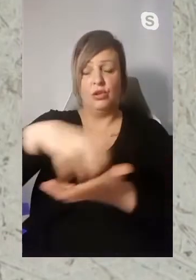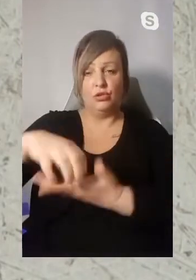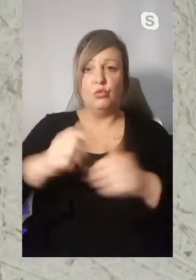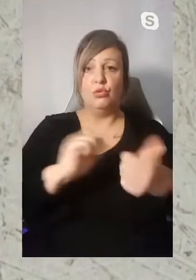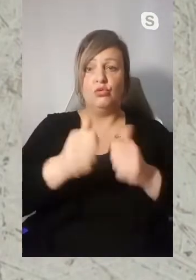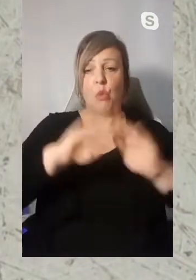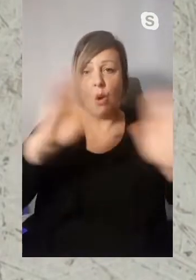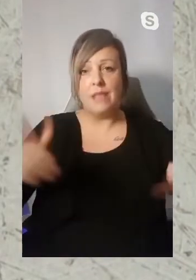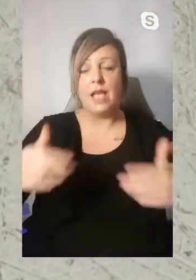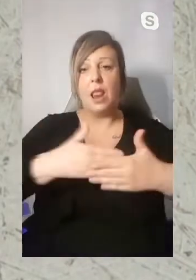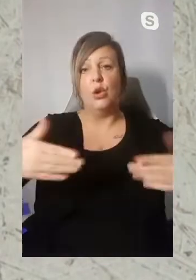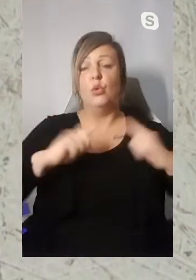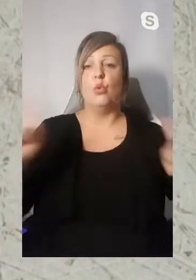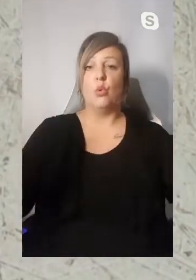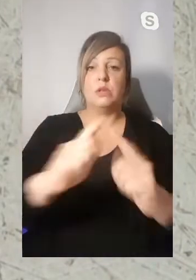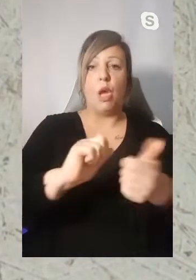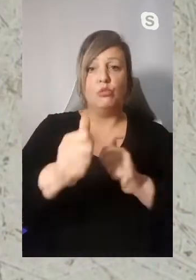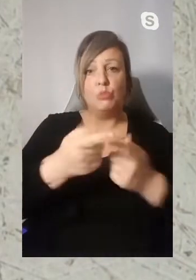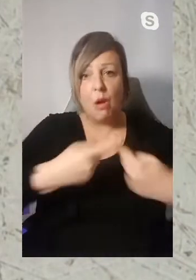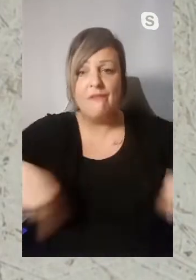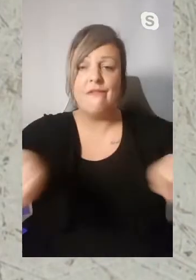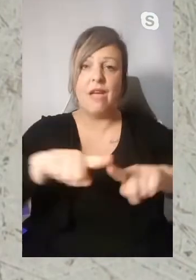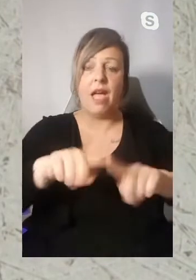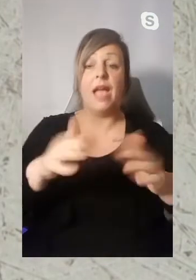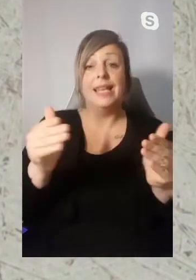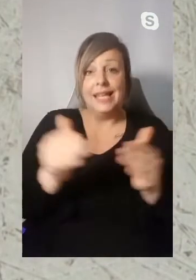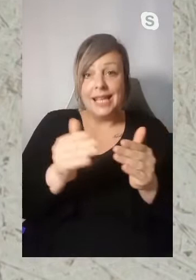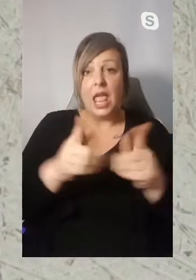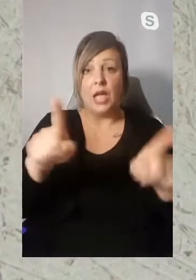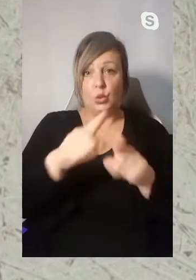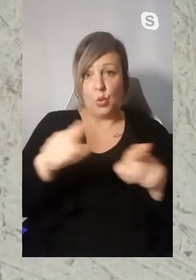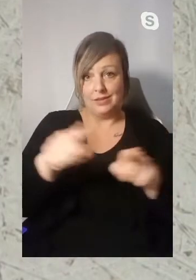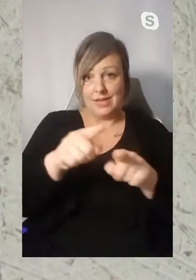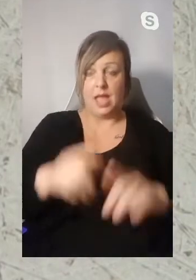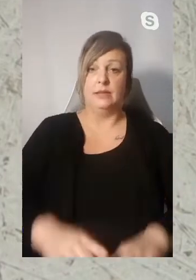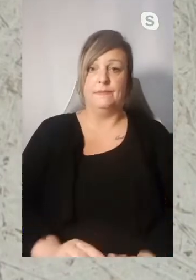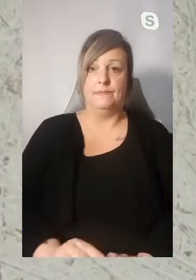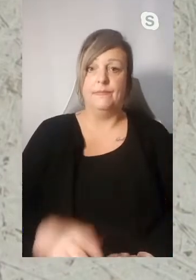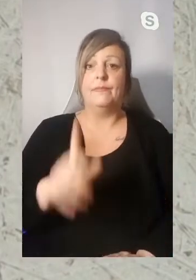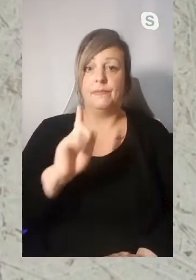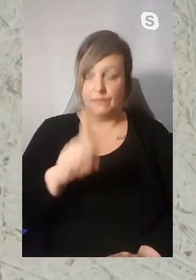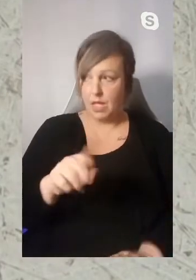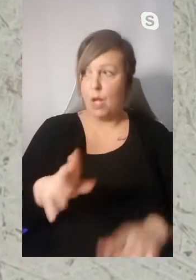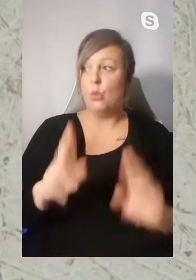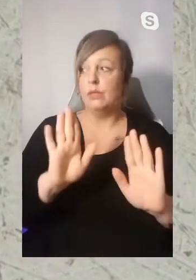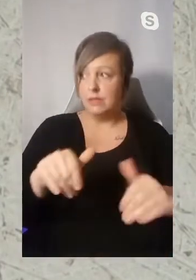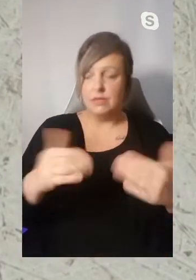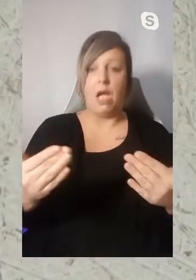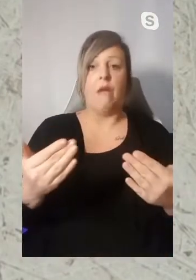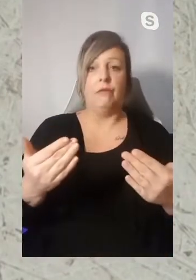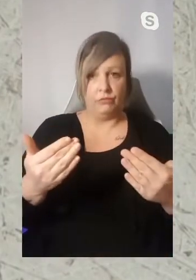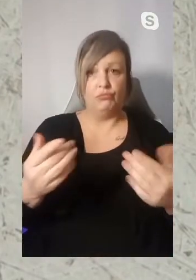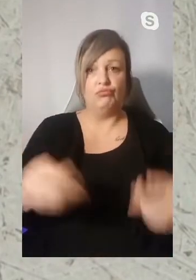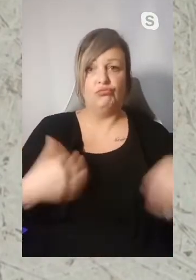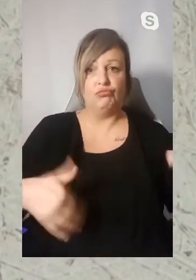Tanzschule, Sporthalle, Kursräume, Sportvereine, kleine Konzerte dürfen wieder unter offenem